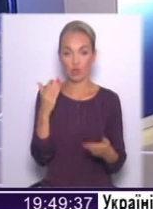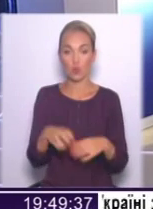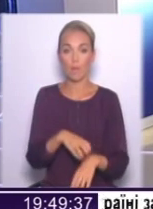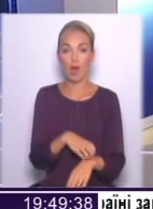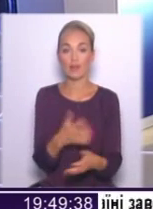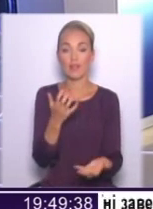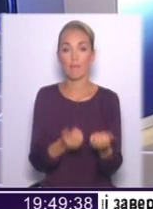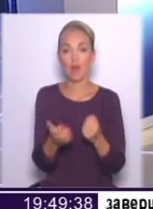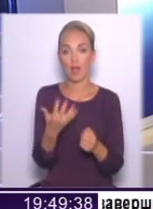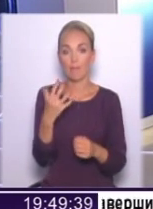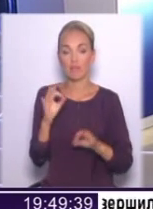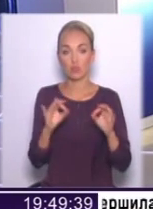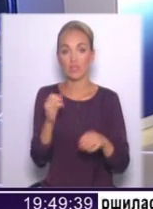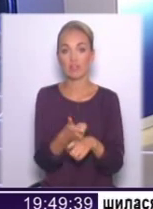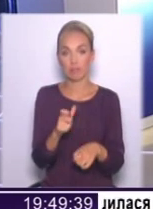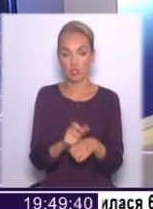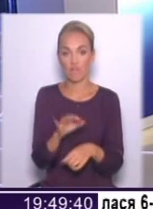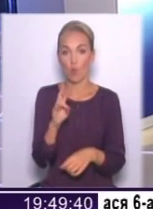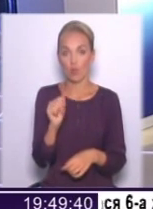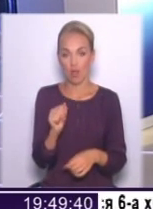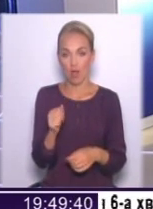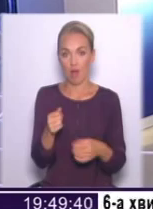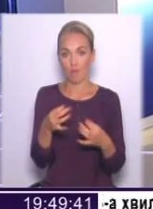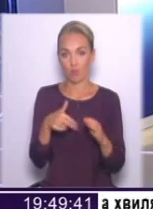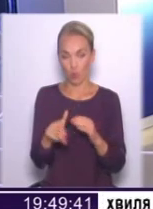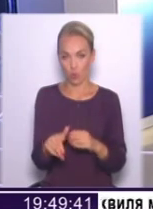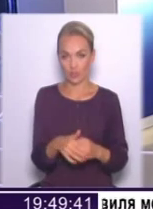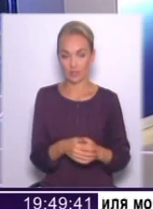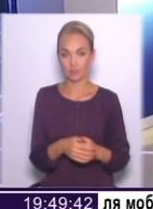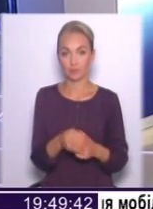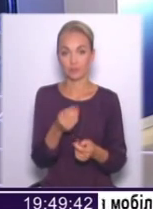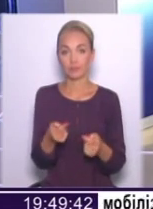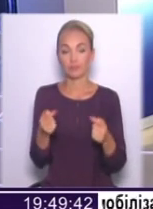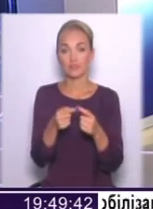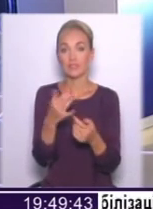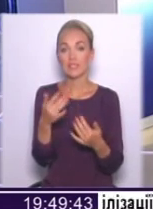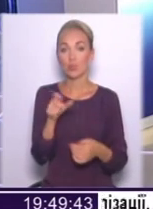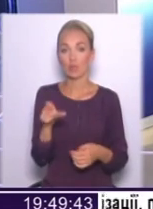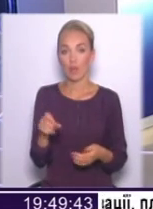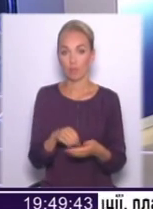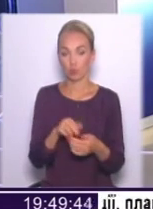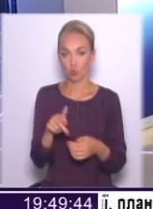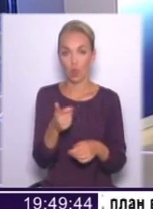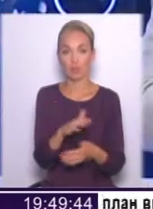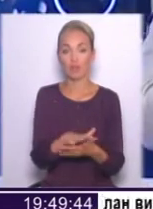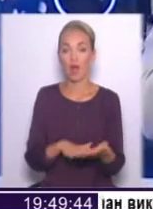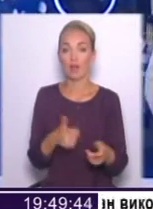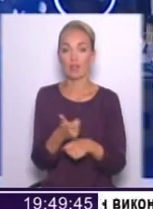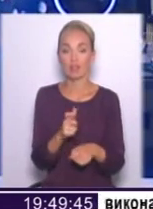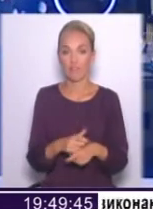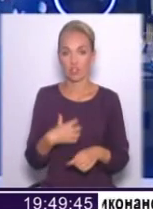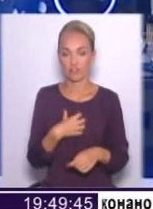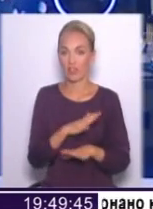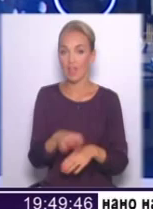і більше, вона проходить. Відповідно, відраховується, скільки людей прийшло. А далі, найважливіше, не партія